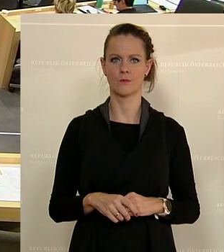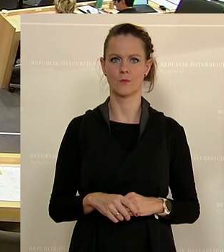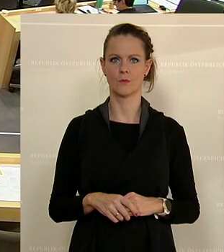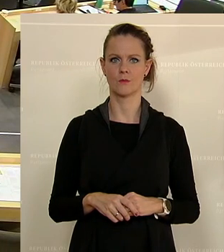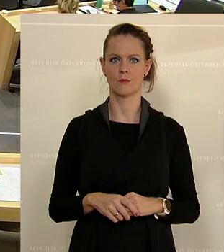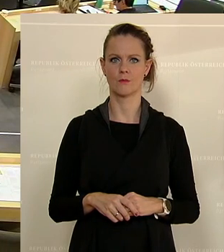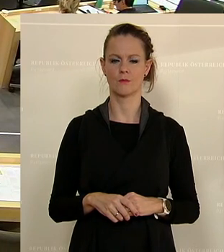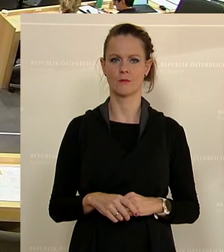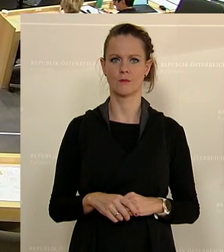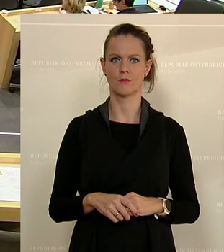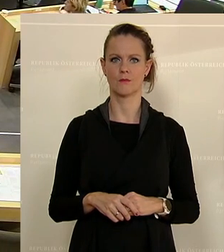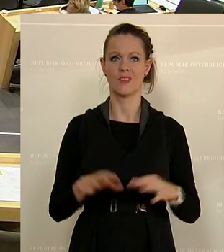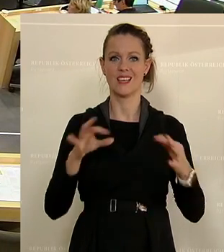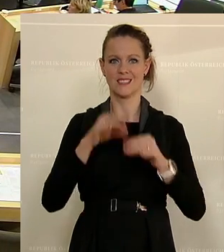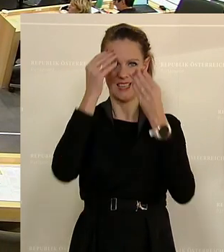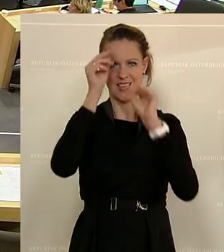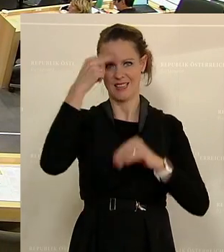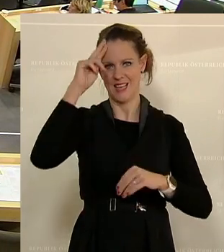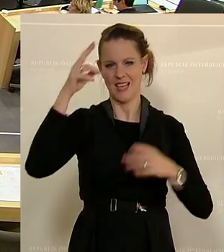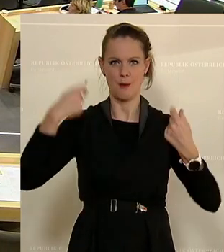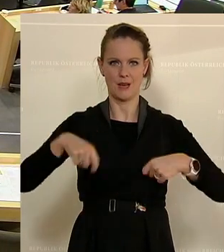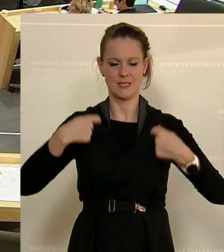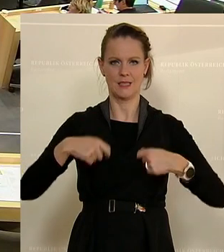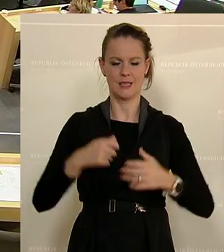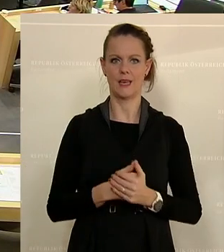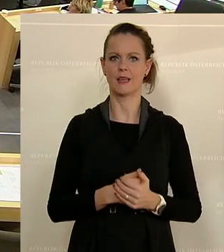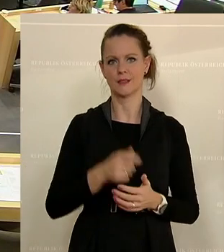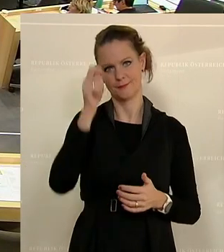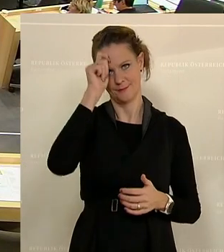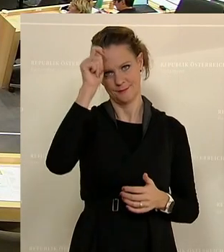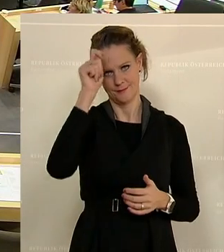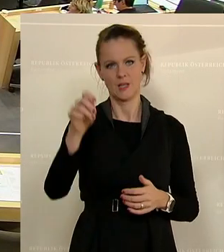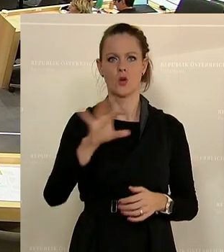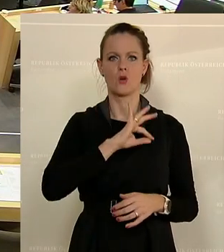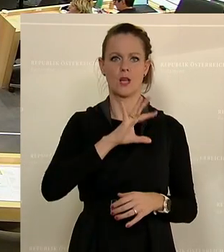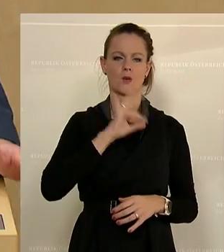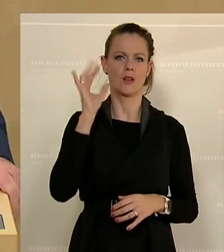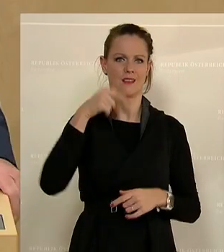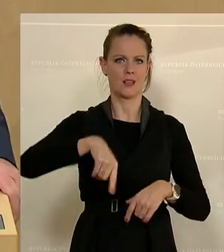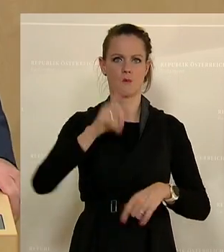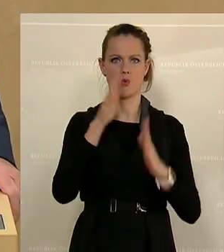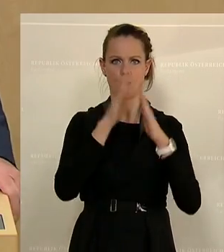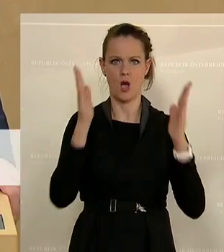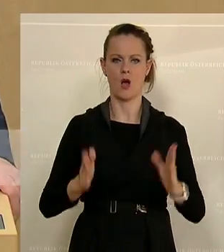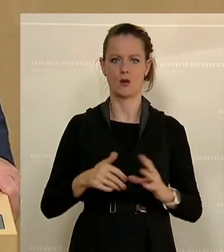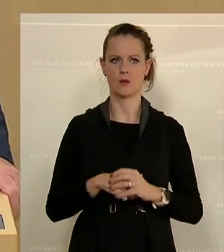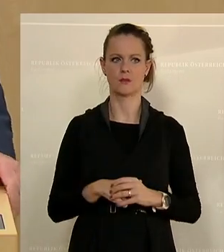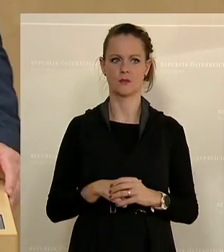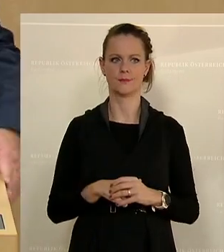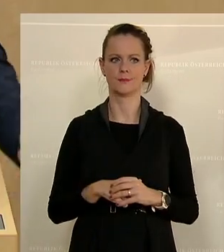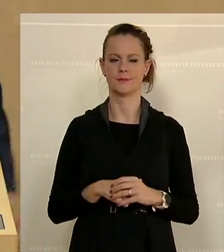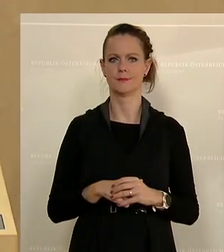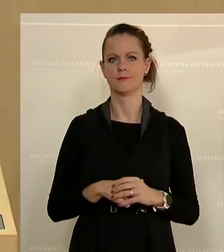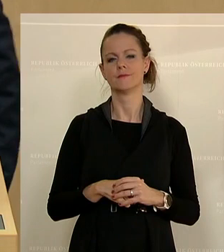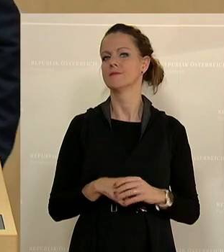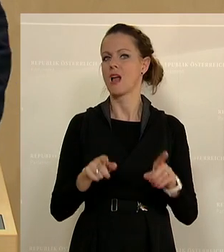Meine sehr geehrter Herr Präsident, meine geschätzten Kolleginnen und Kollegen hier im Hohen Haus, werte Zuseherinnen und